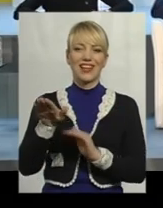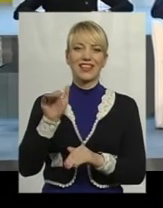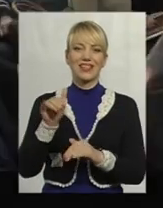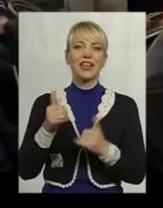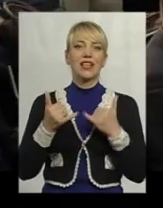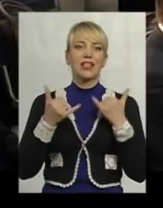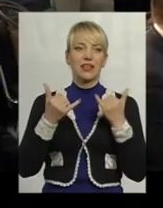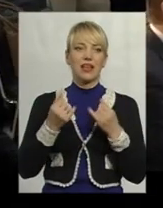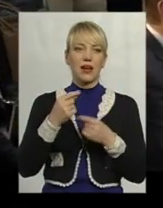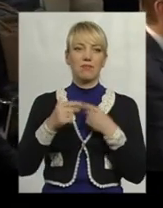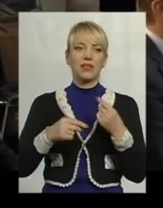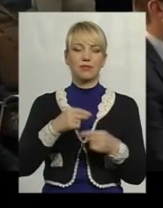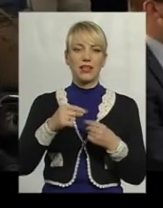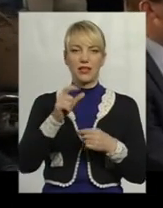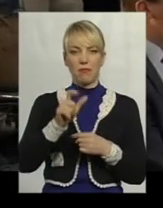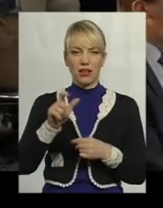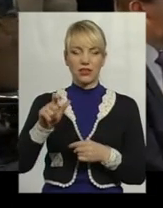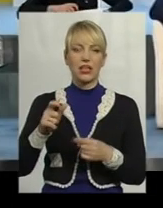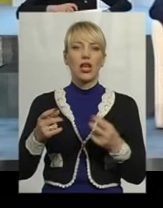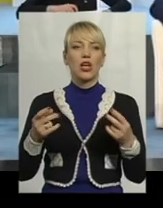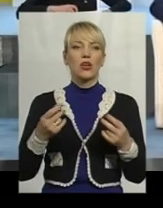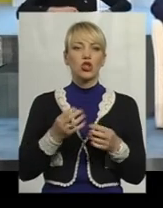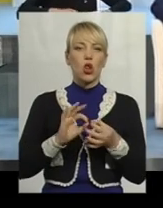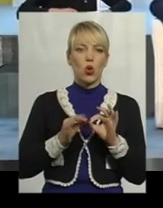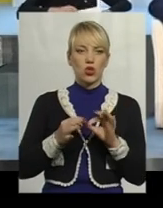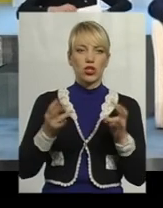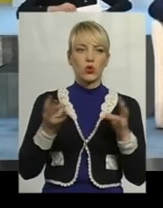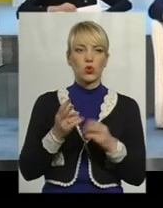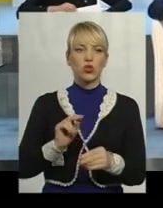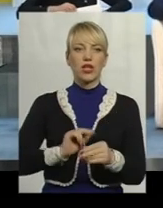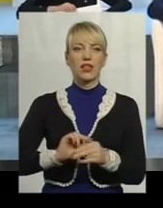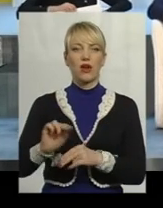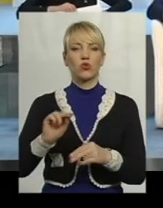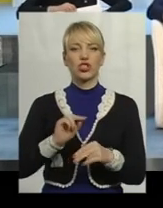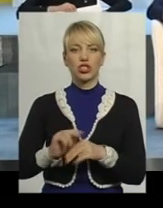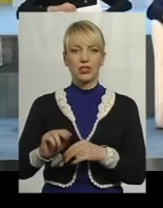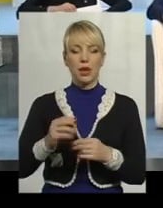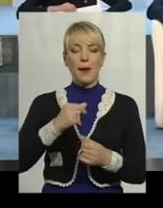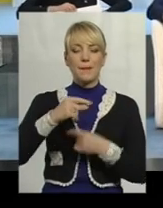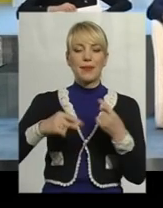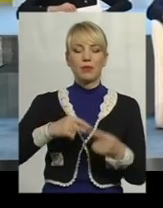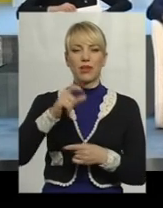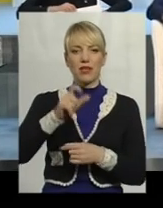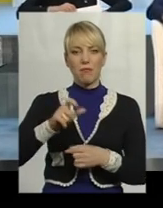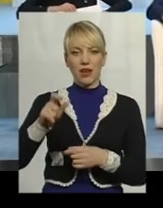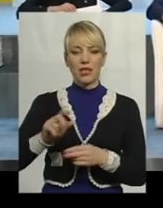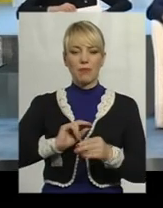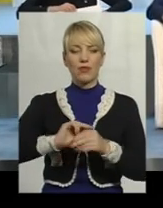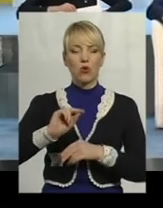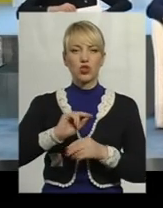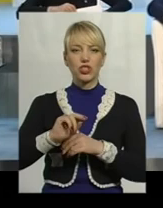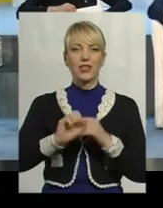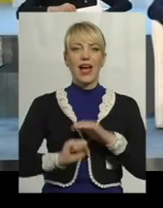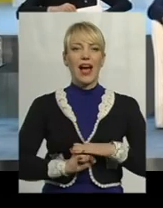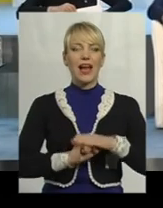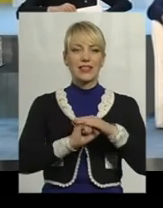складно. І треба, звісно, підпринимателів научити азам. Підпринимателів і доказати їм, що це не так складно і